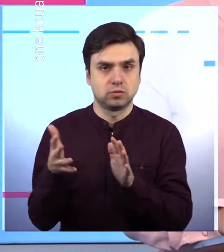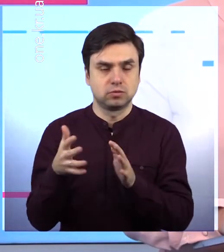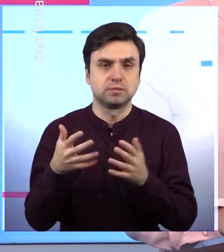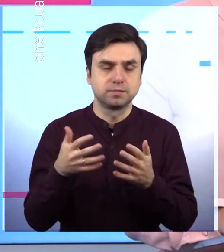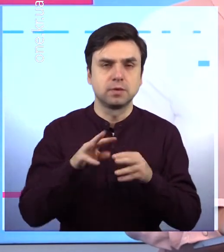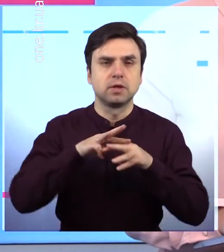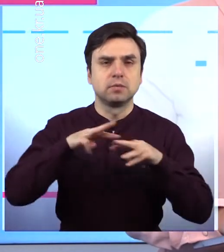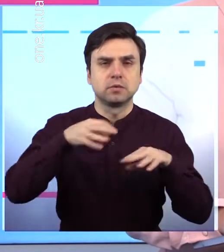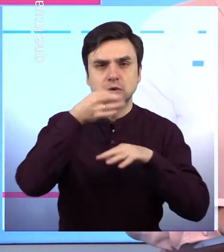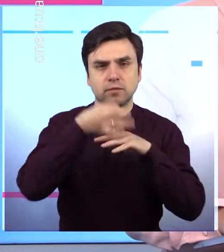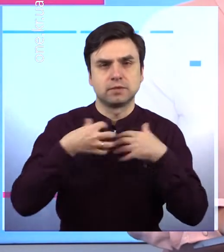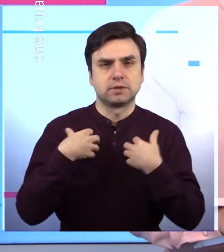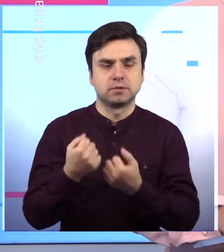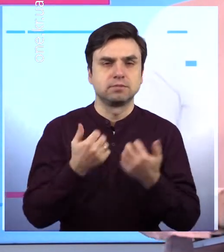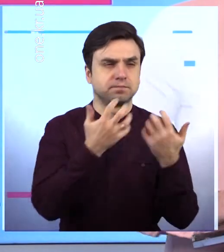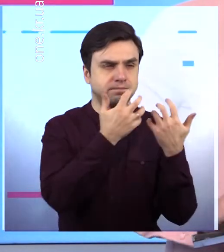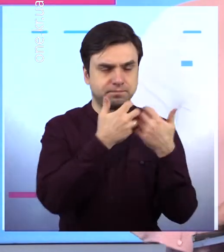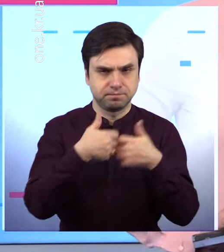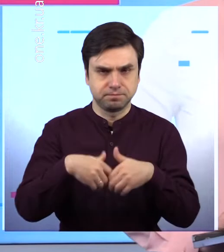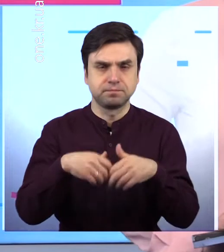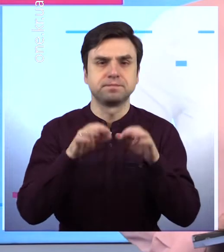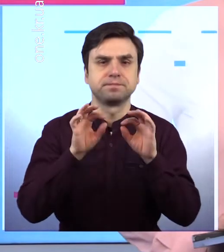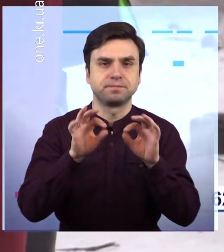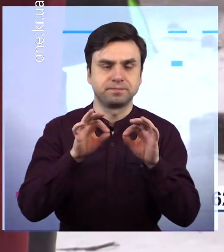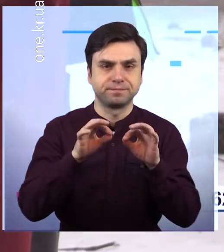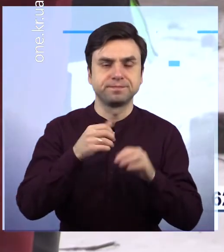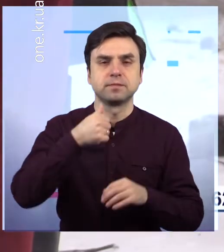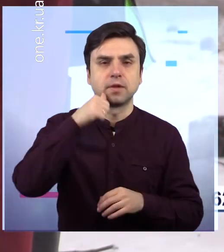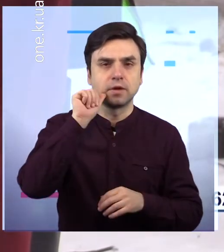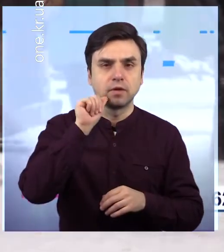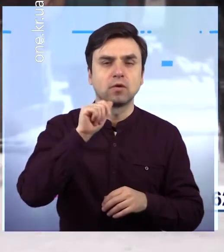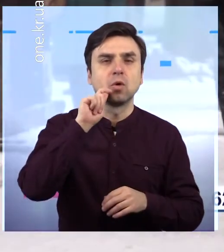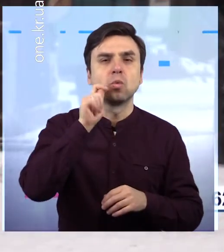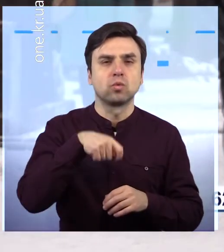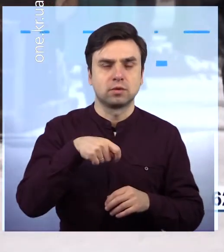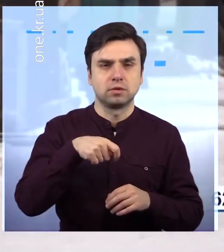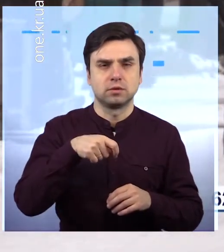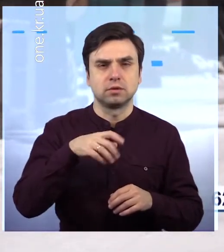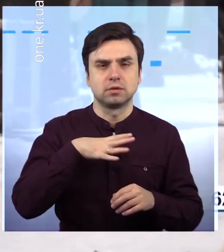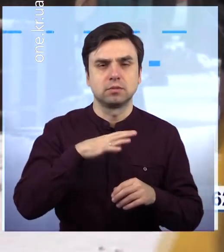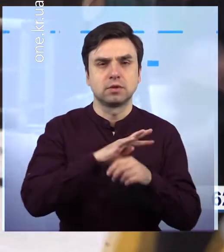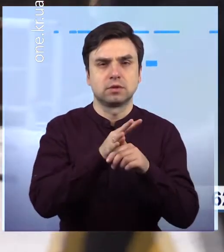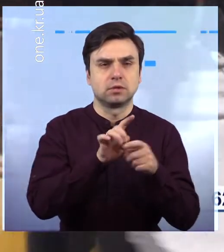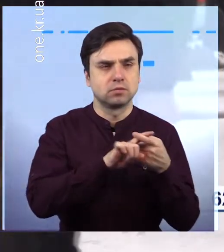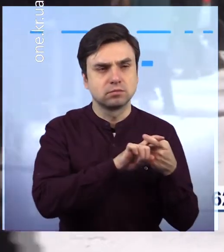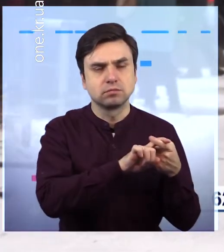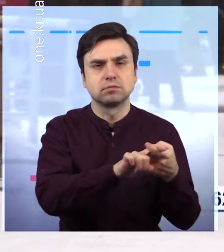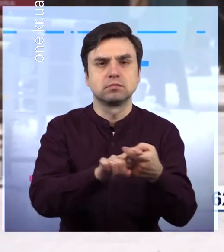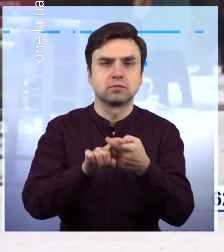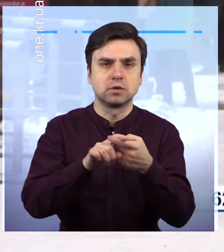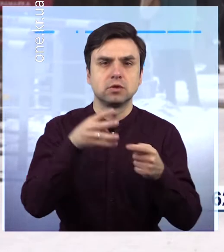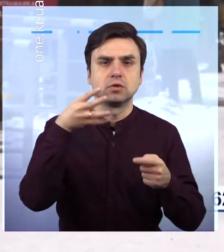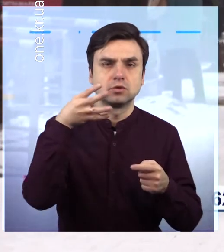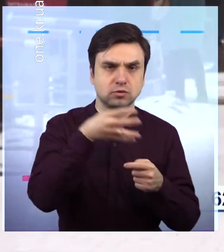МОЗ. За інформацією від Міністерства охорони здоров'я, за попередні 24 години в Україні на ковід інфікувались ще понад